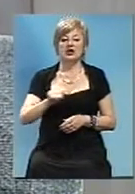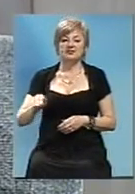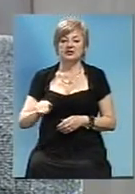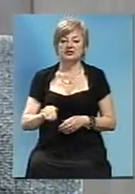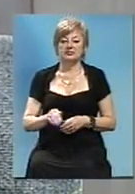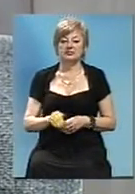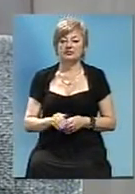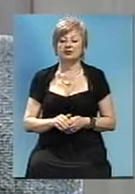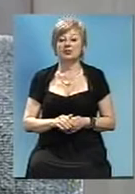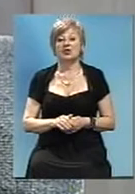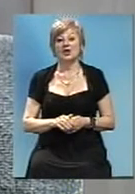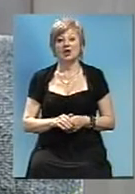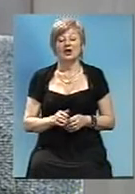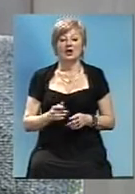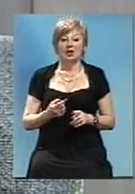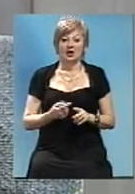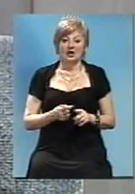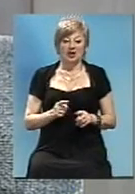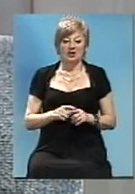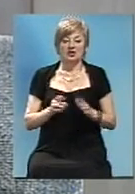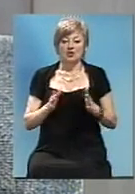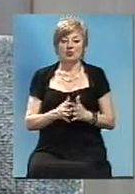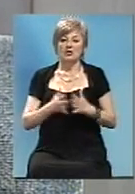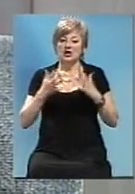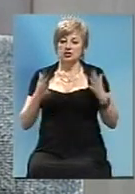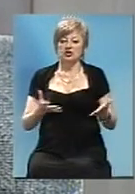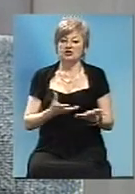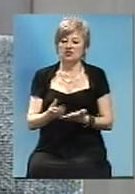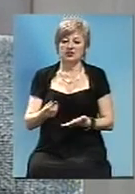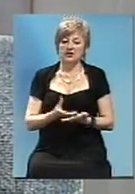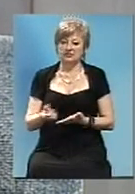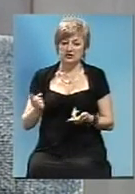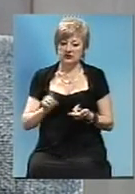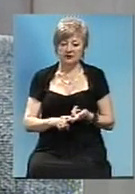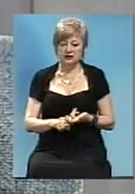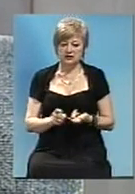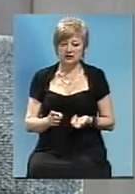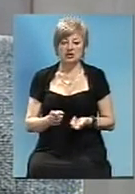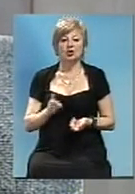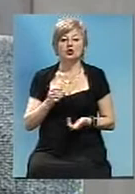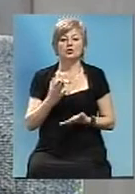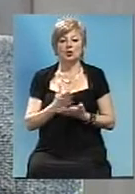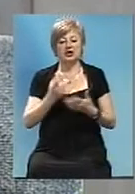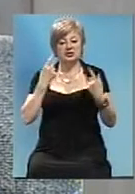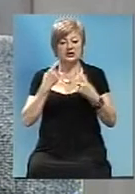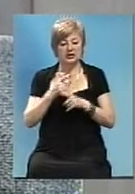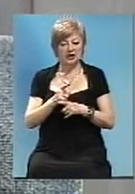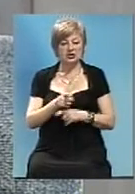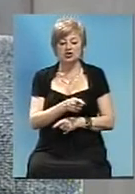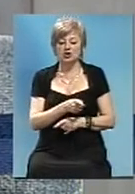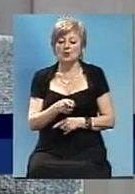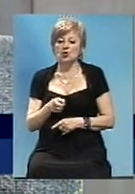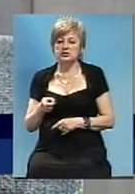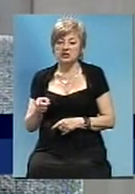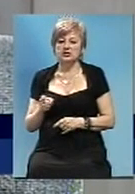Все зависит, звісно, в большинстві від фінансування, але є ще і технологічні процеси, для того,